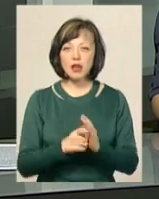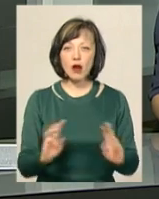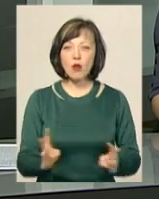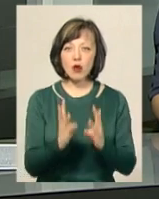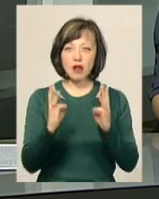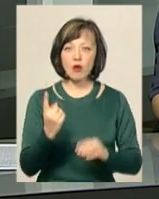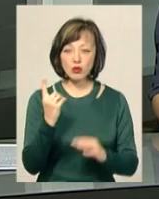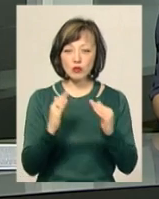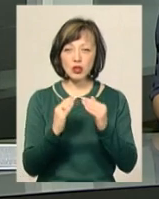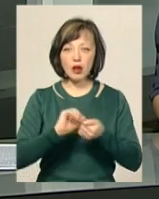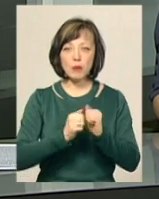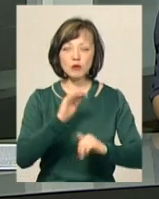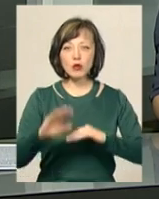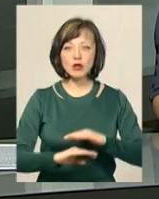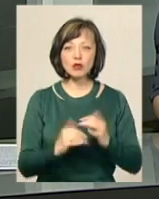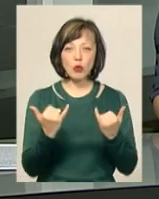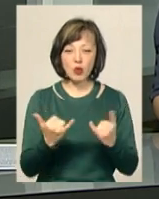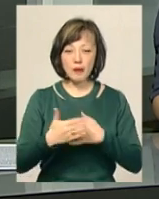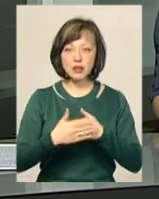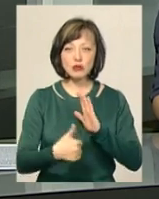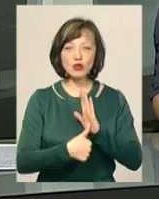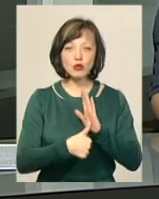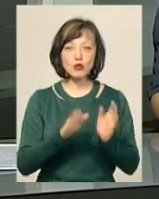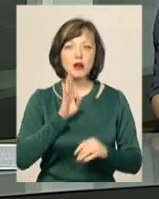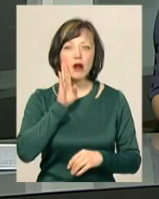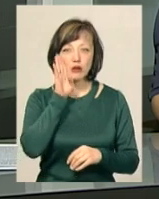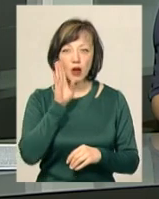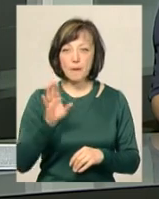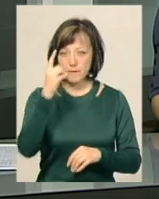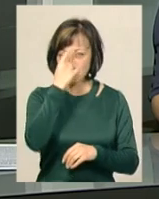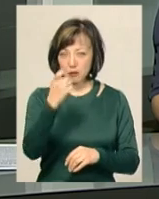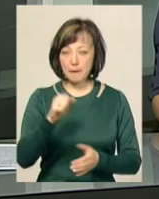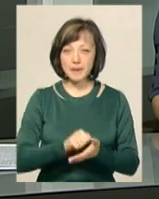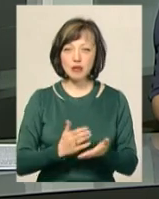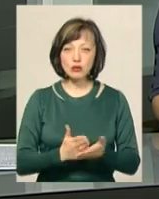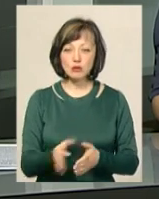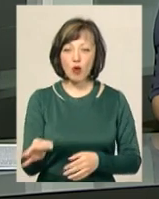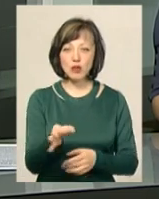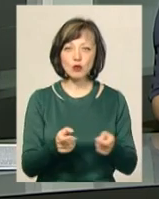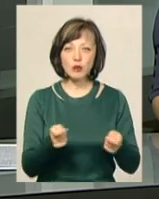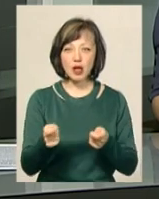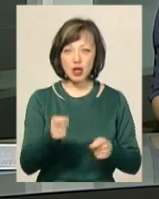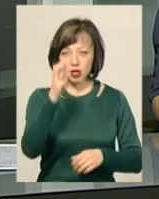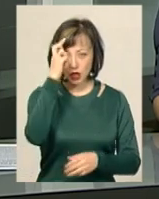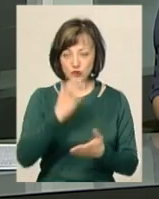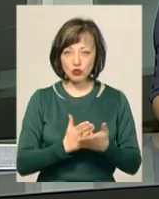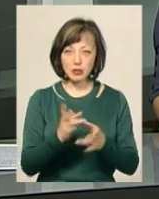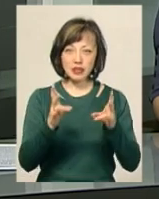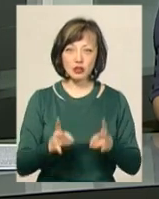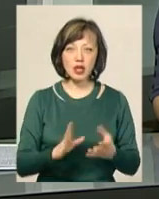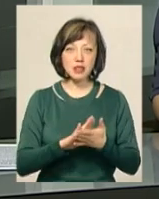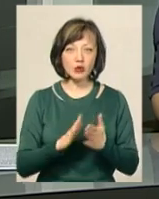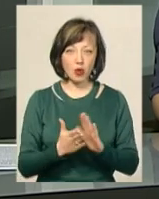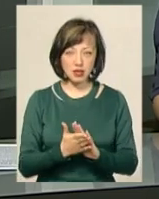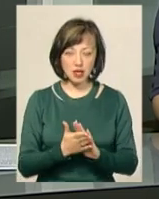багатоповерхівок Кам'янця-Подільського сьогодні близько шостої ранку. Про це повідомляє Пресслужба обласного управління Держслужби з надзвичайних